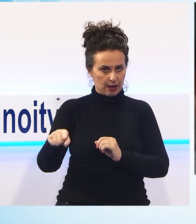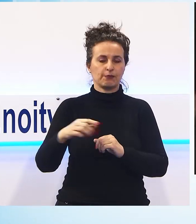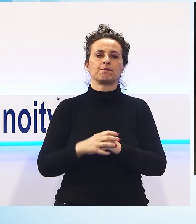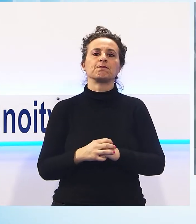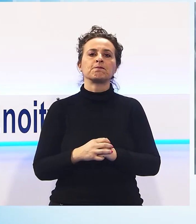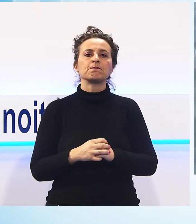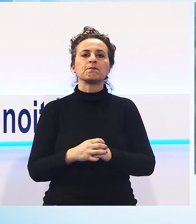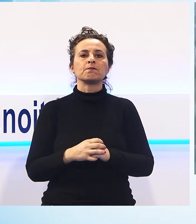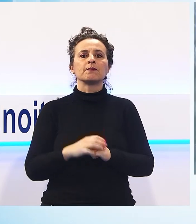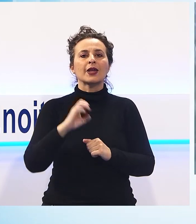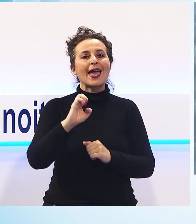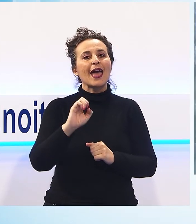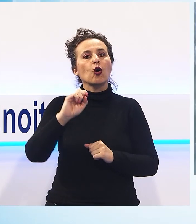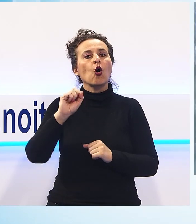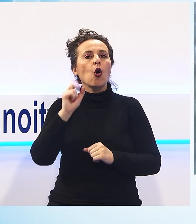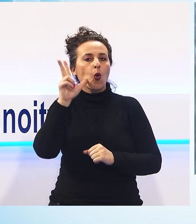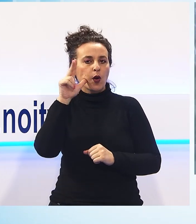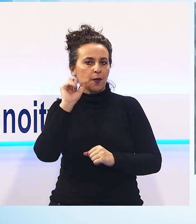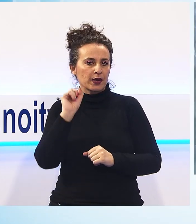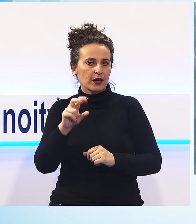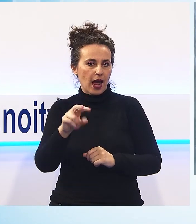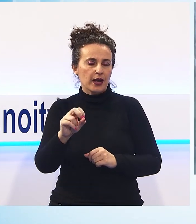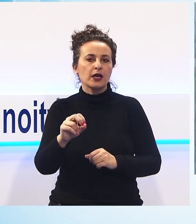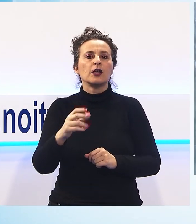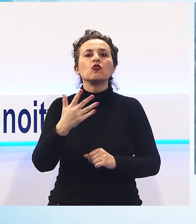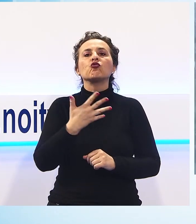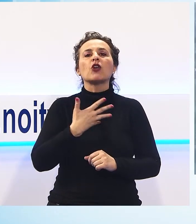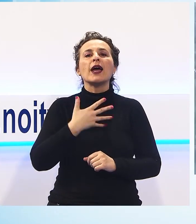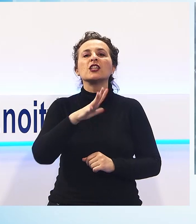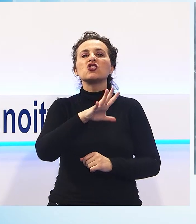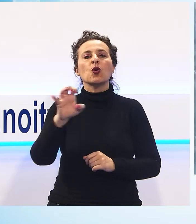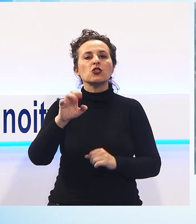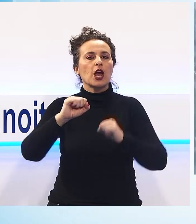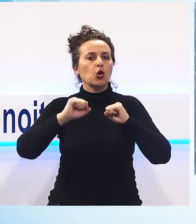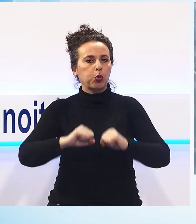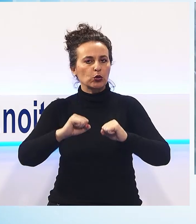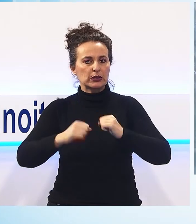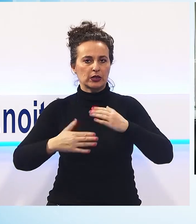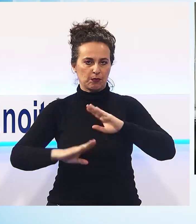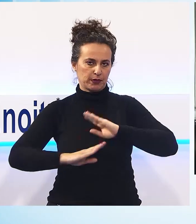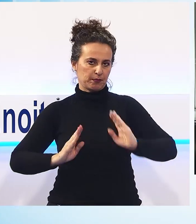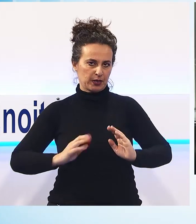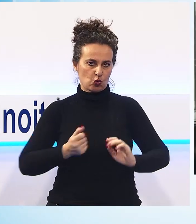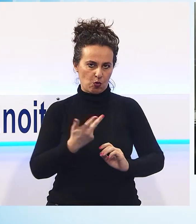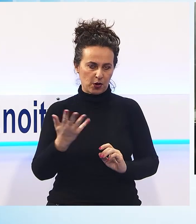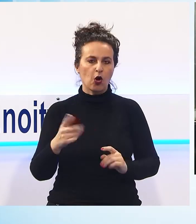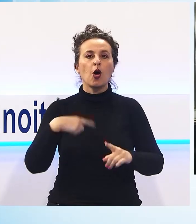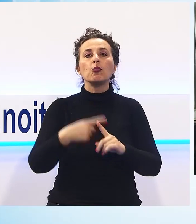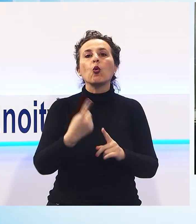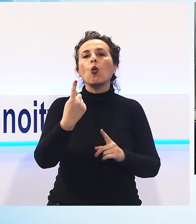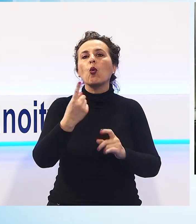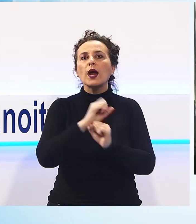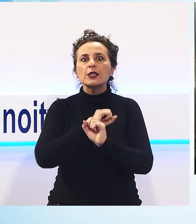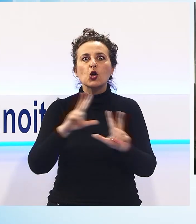Women Run si svolgerà domenica 31 marzo e che sono 500 i pettorali a disposizione, va segnalata la bella sorpresa per tutti i fruttori dell'Ego